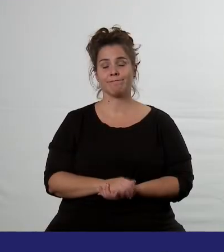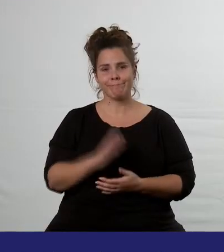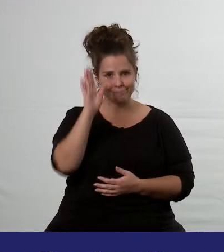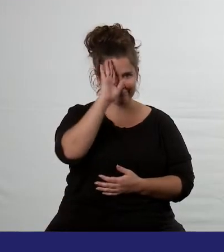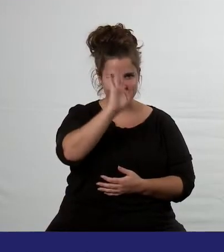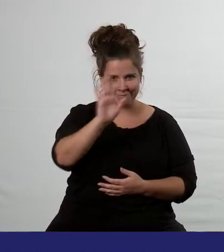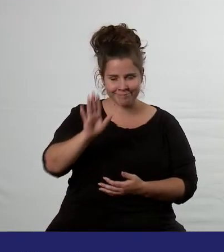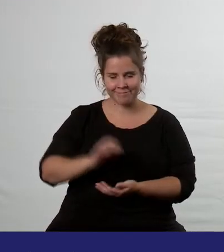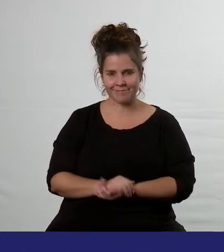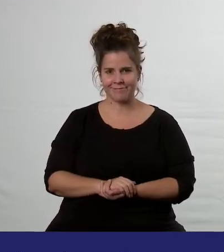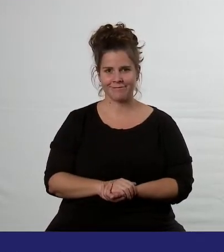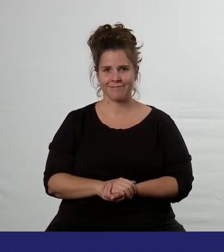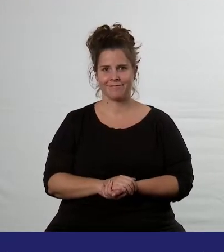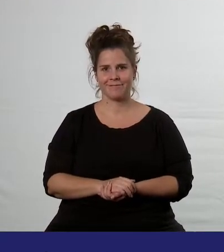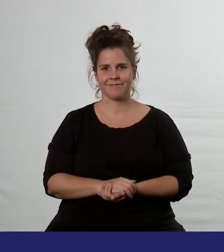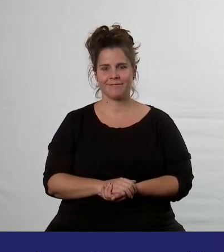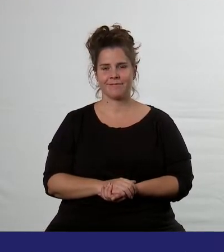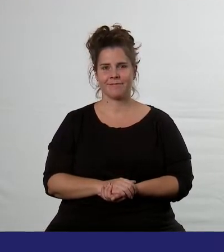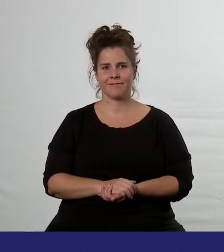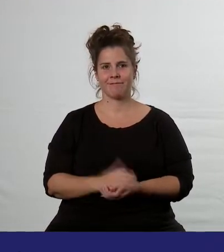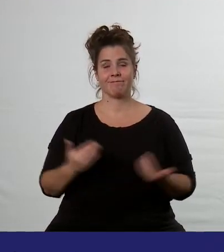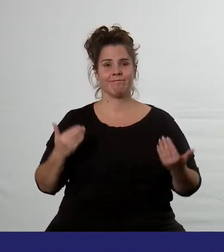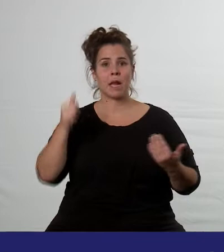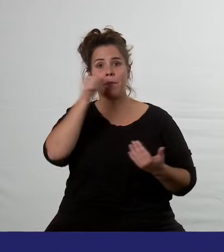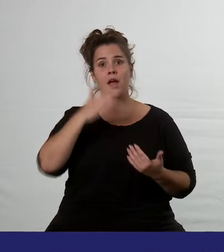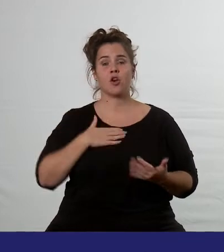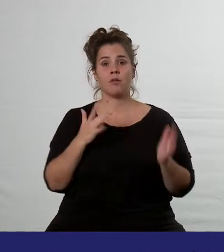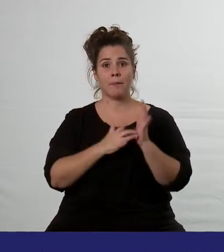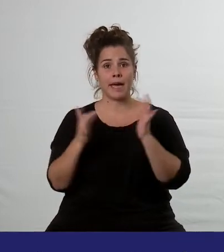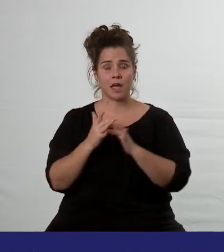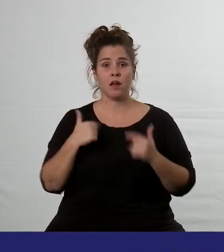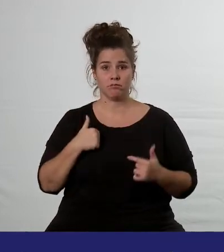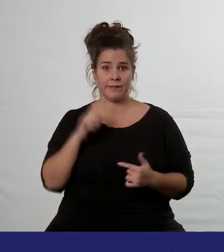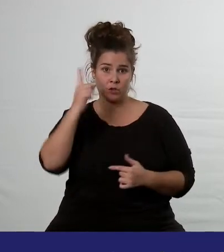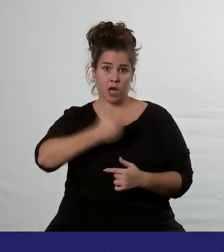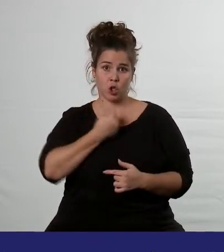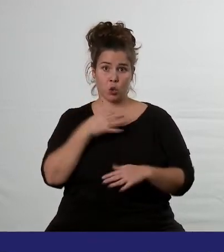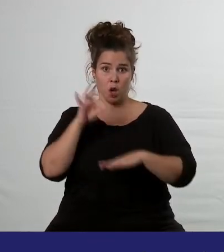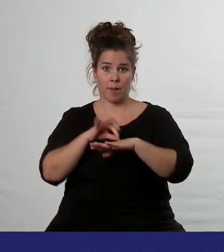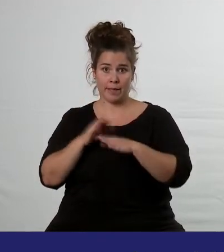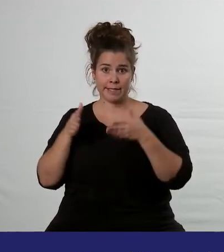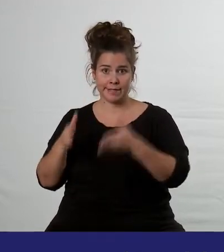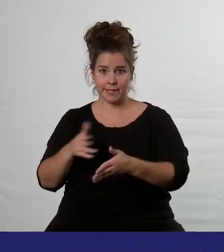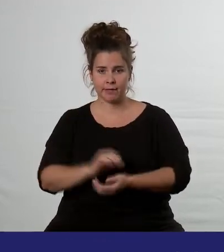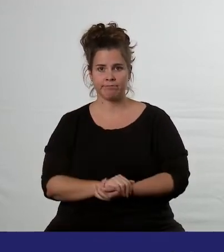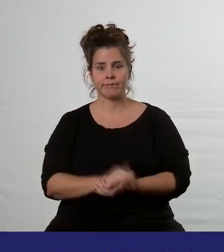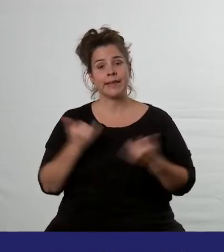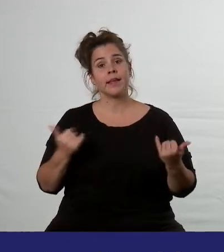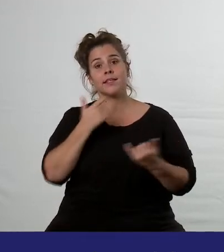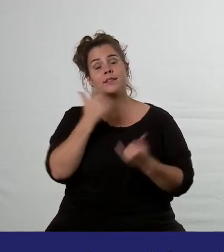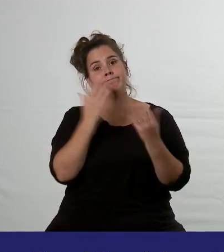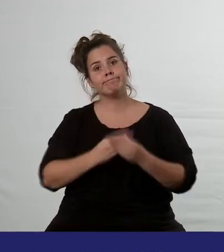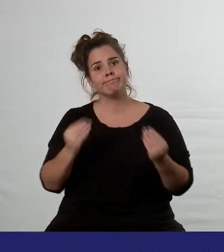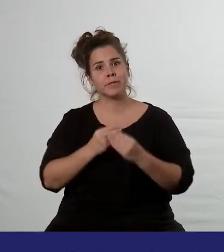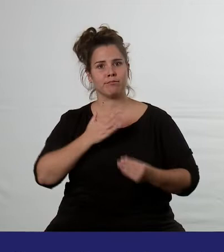Dobrý večer, ahoj. Já jsem Marie a jsem Medička. A jsem tady, abych vám vyprávěla svůj příběh.